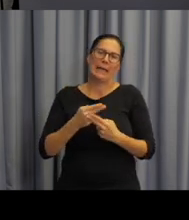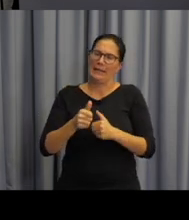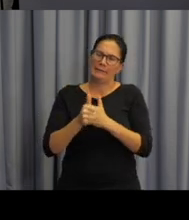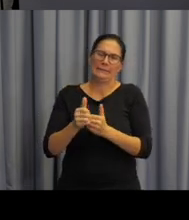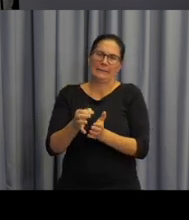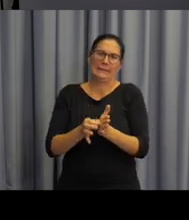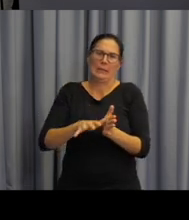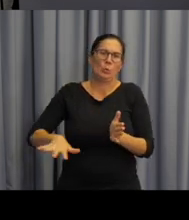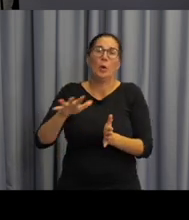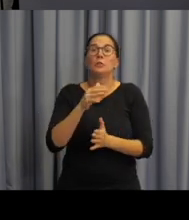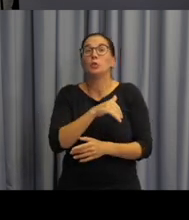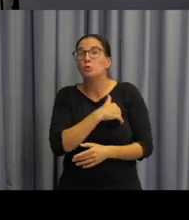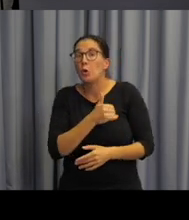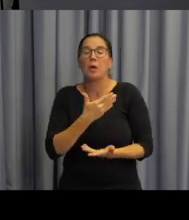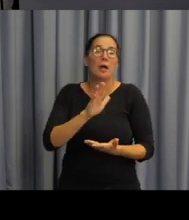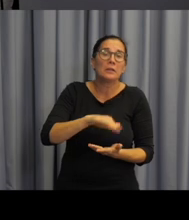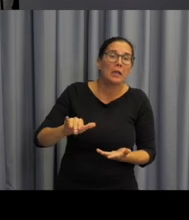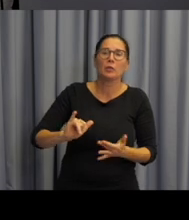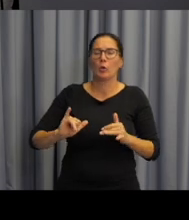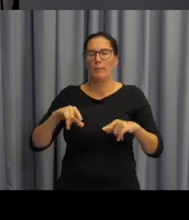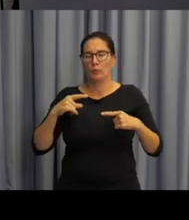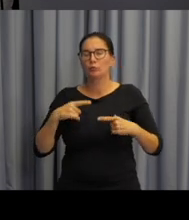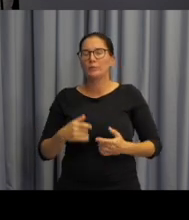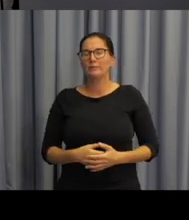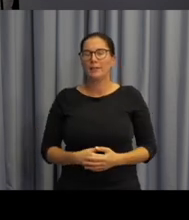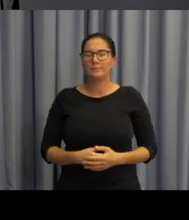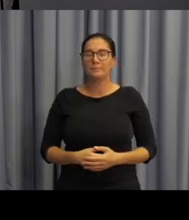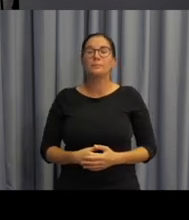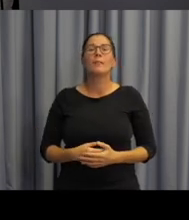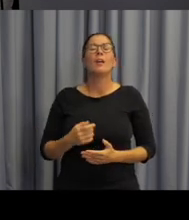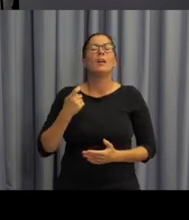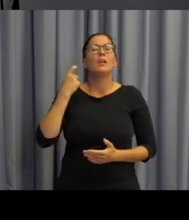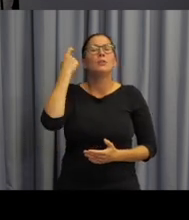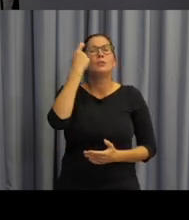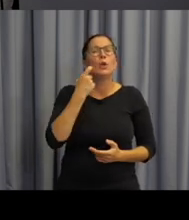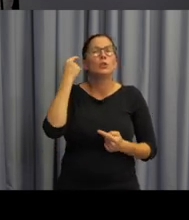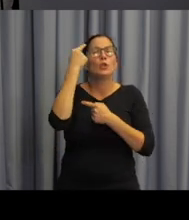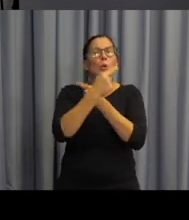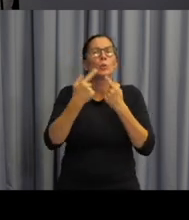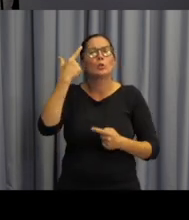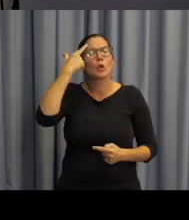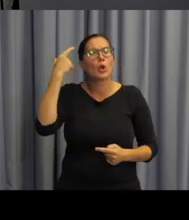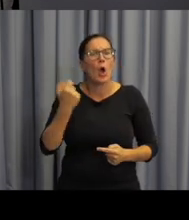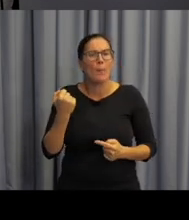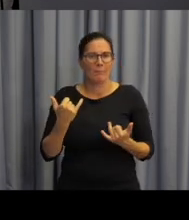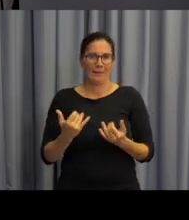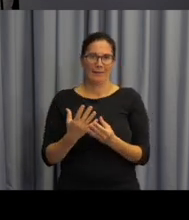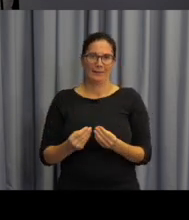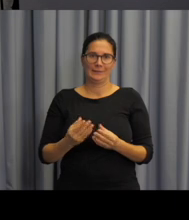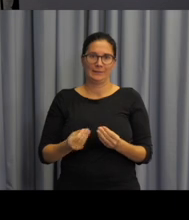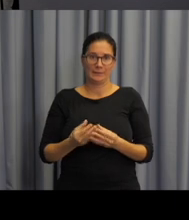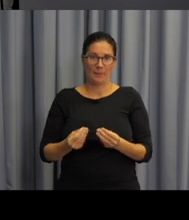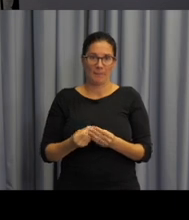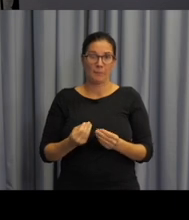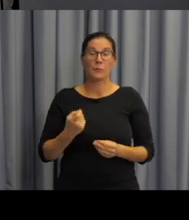záleží na konkrétní situaci a konkrétním použití. Nyní k vlastním sociokulturním kompetencím. Sociokulturní kompetence